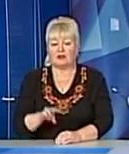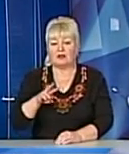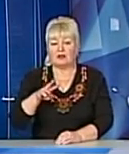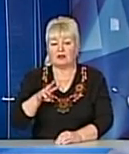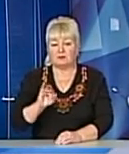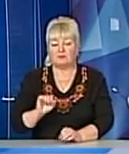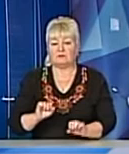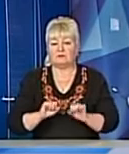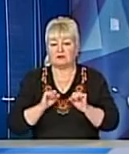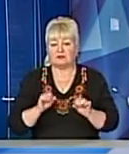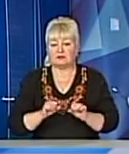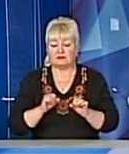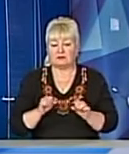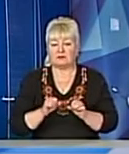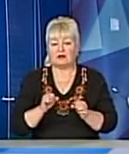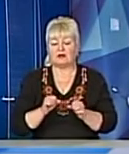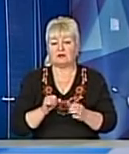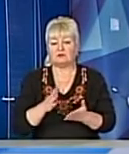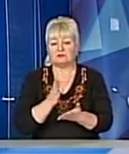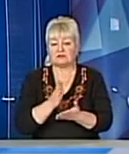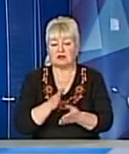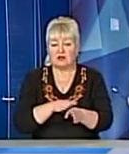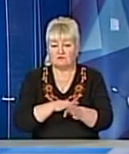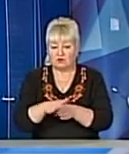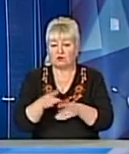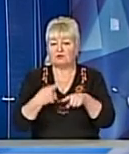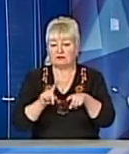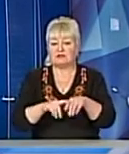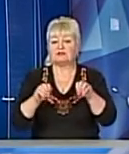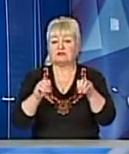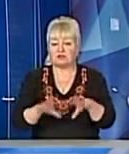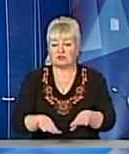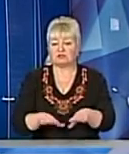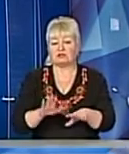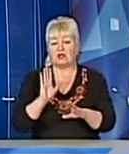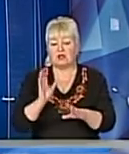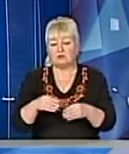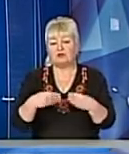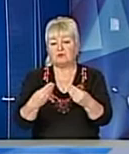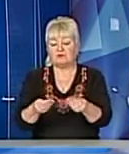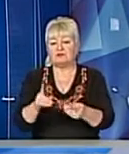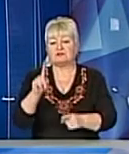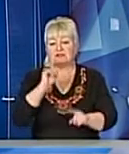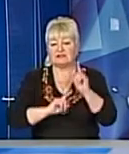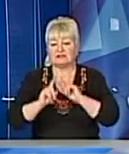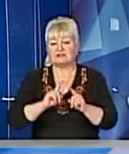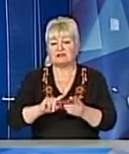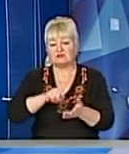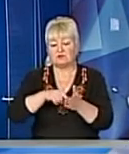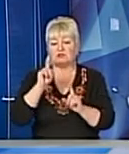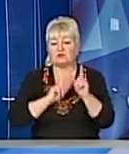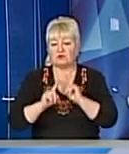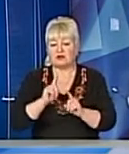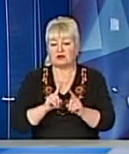спецікухолитися від виконання рішень судів Будемо виносити на сесію міської ради від імені виконавчого комітету